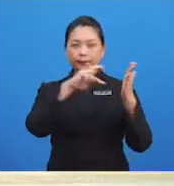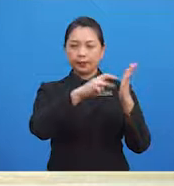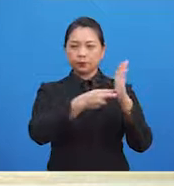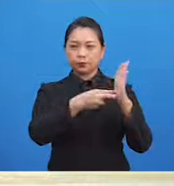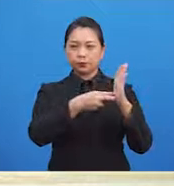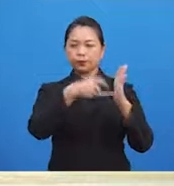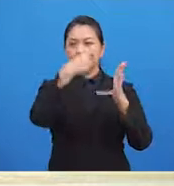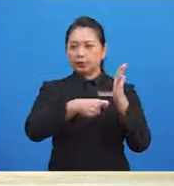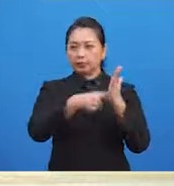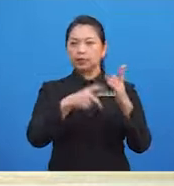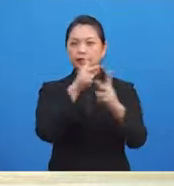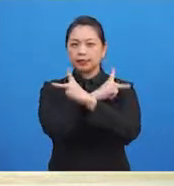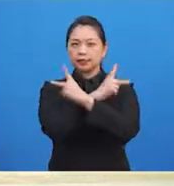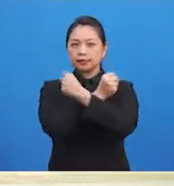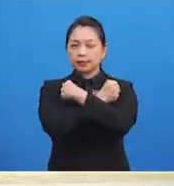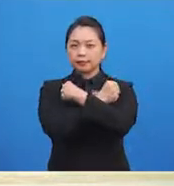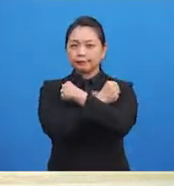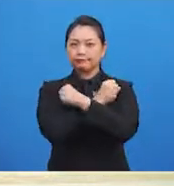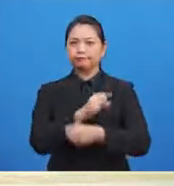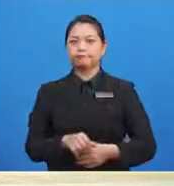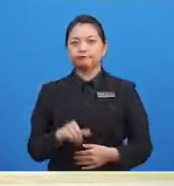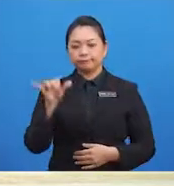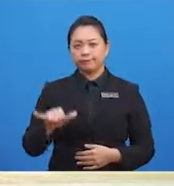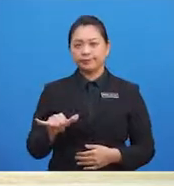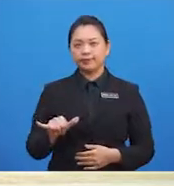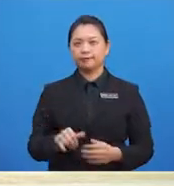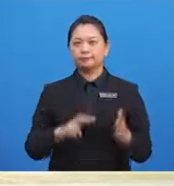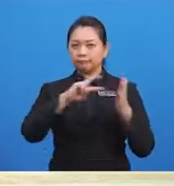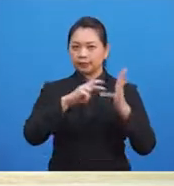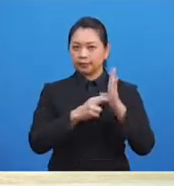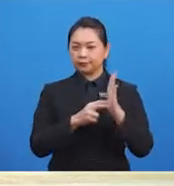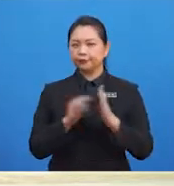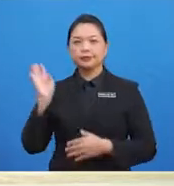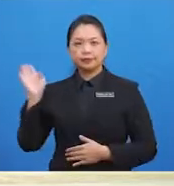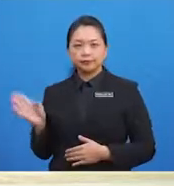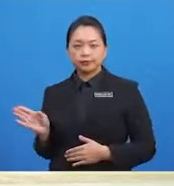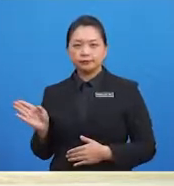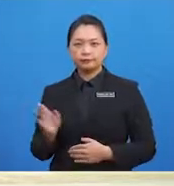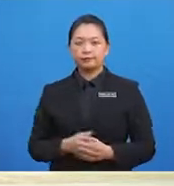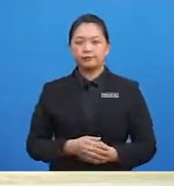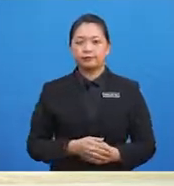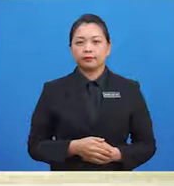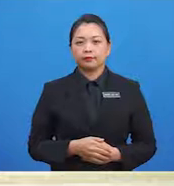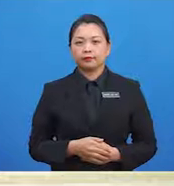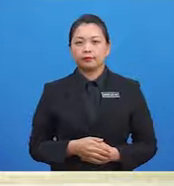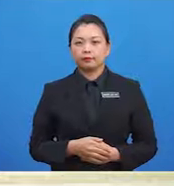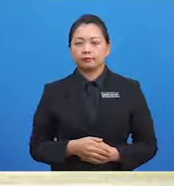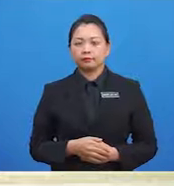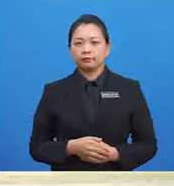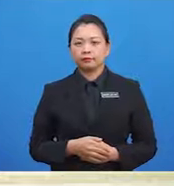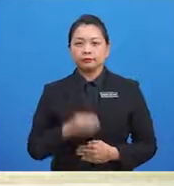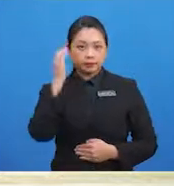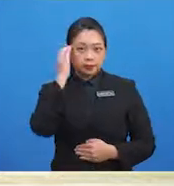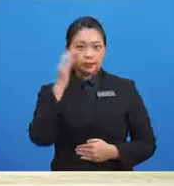ialah Kepekaan dan perasaan cinta yang lahir dari